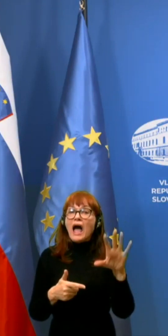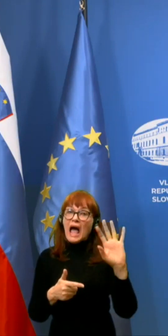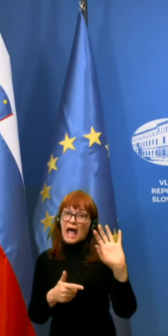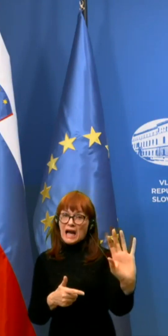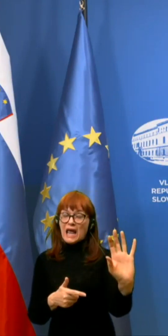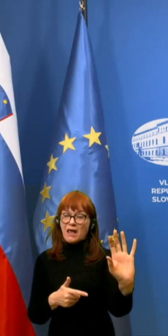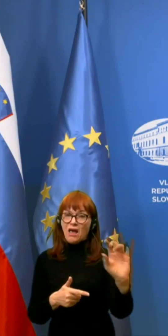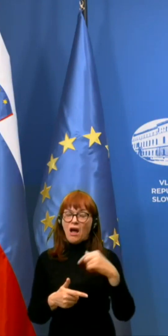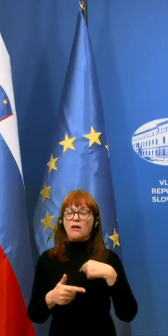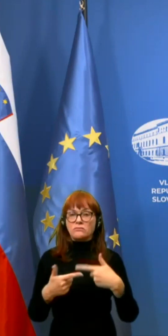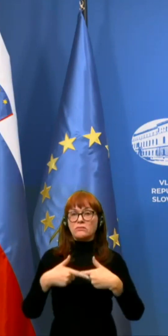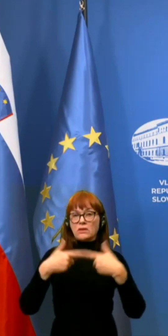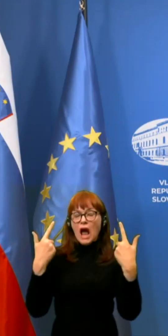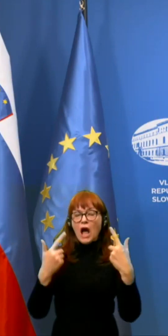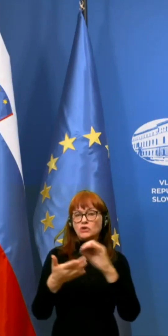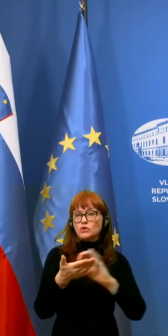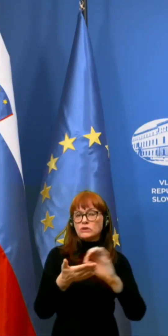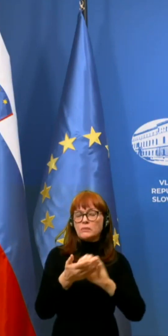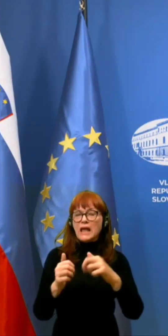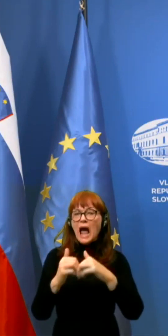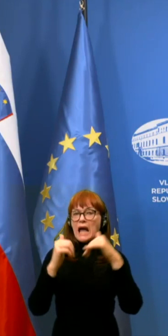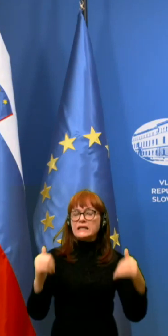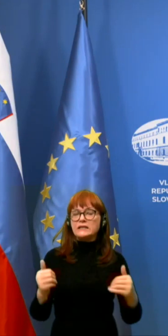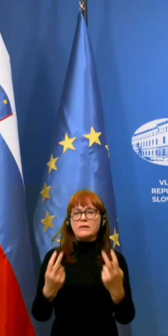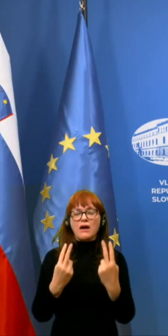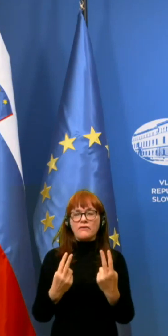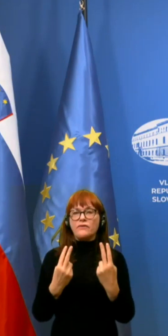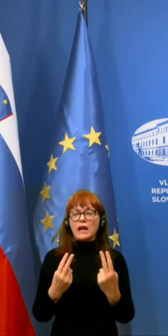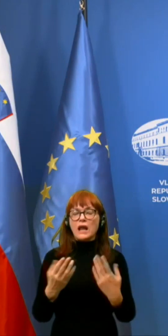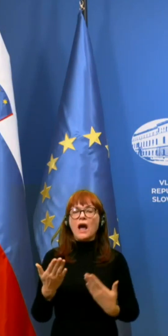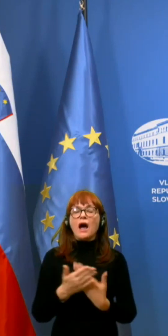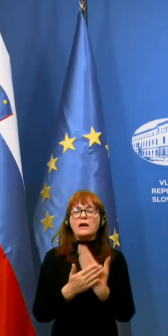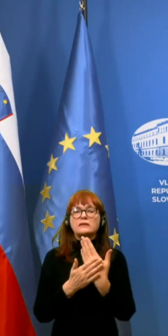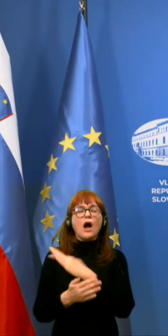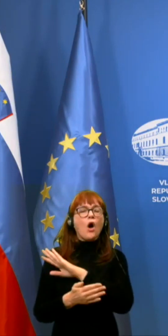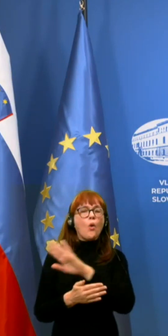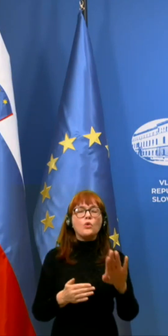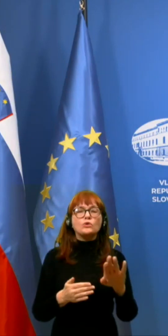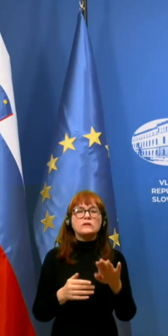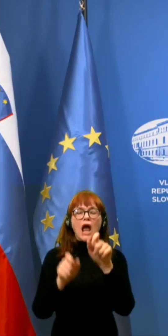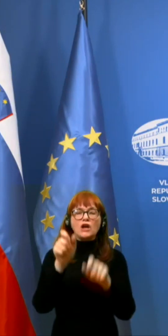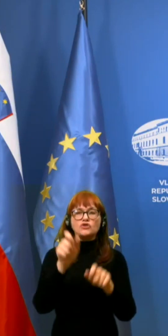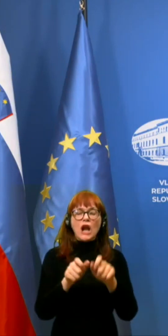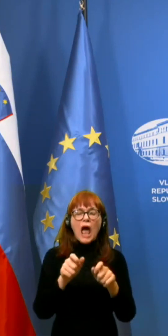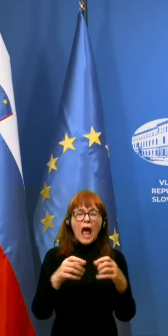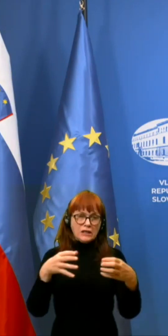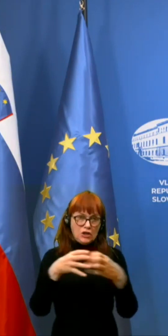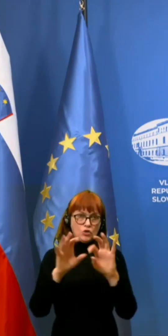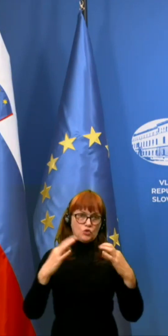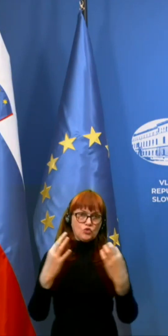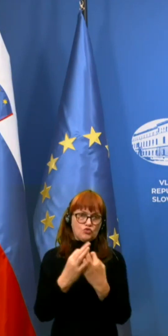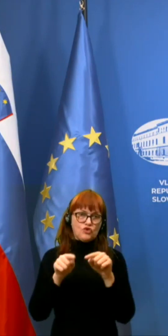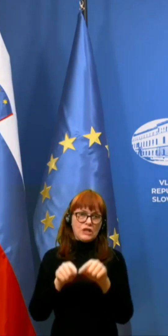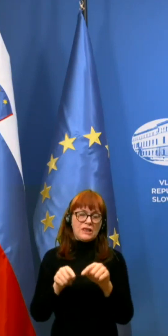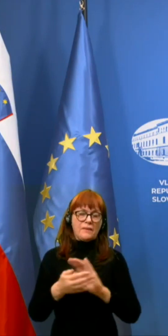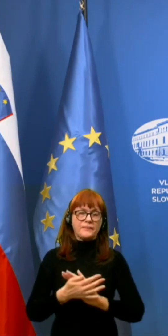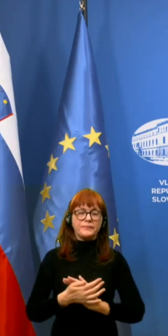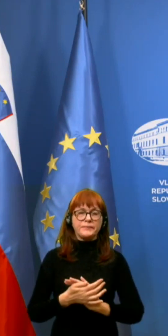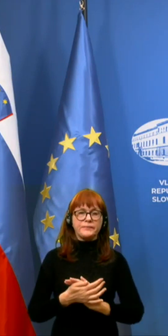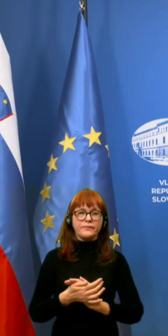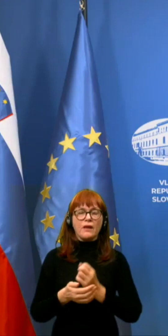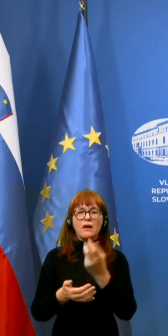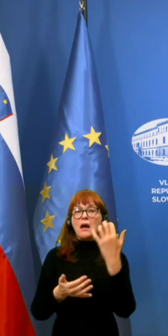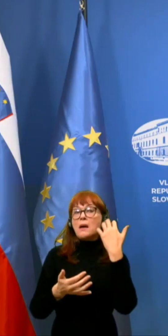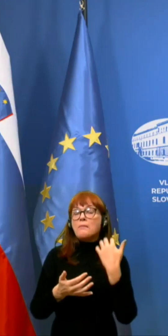pričem, smo jasno je zapisali, je izjema velja seveda za vse člane skupnega gospodinstva, torej na neko